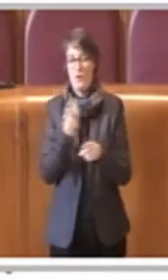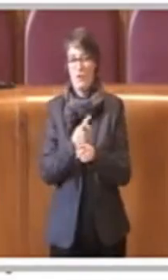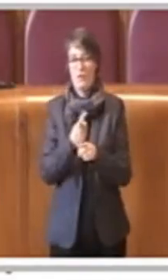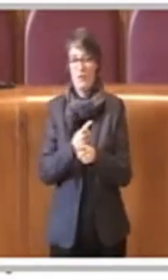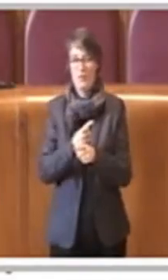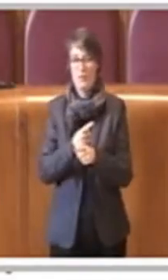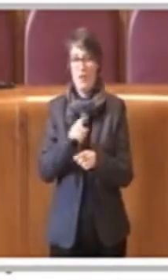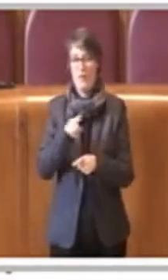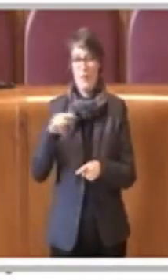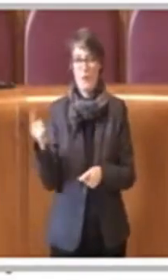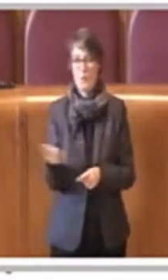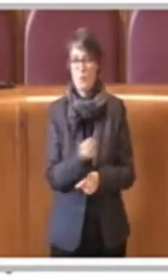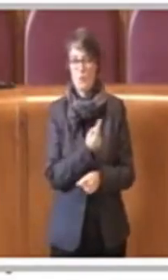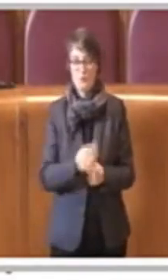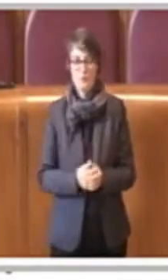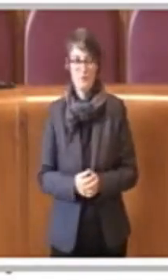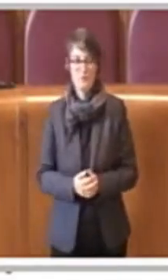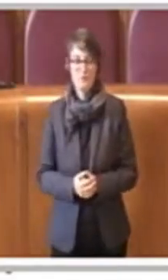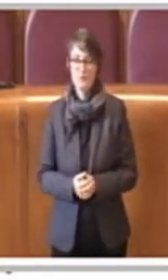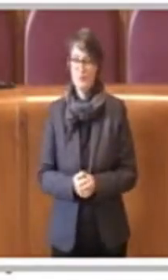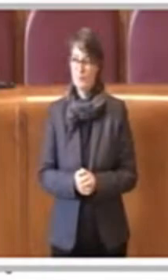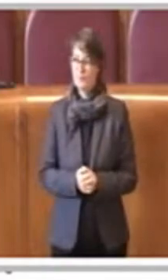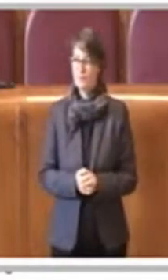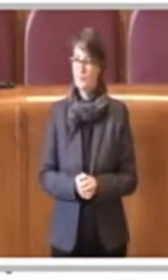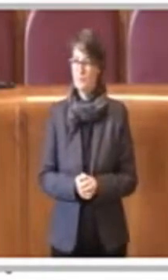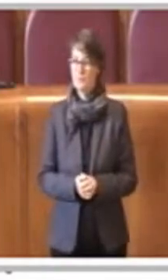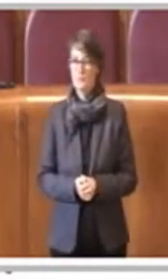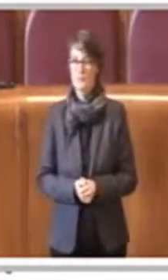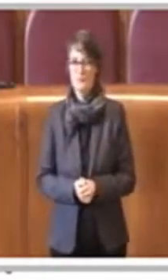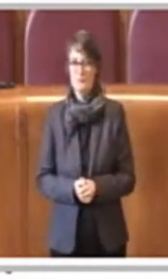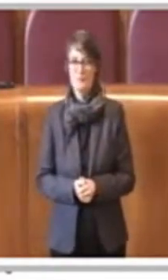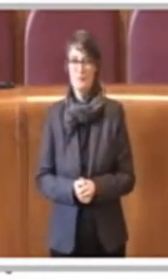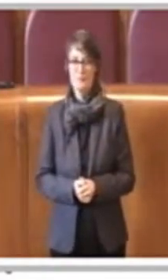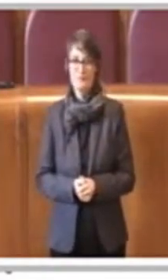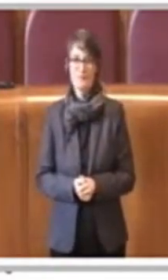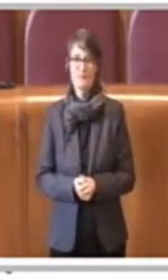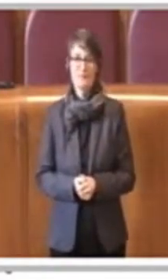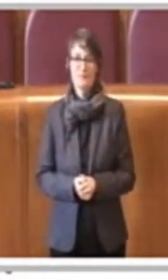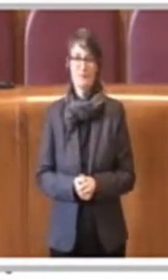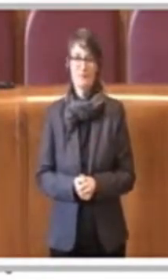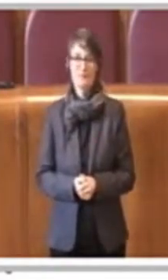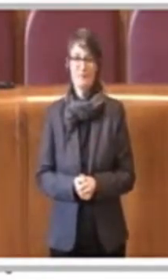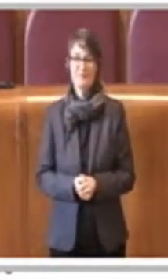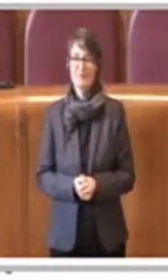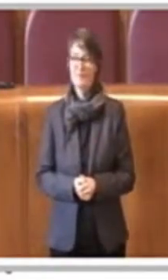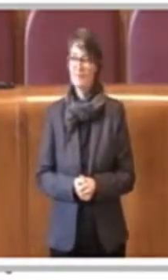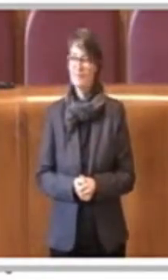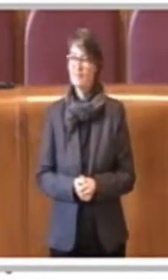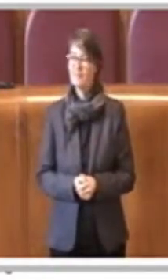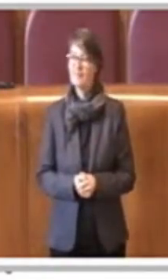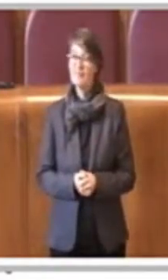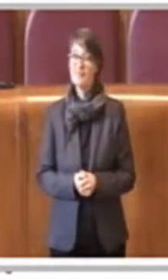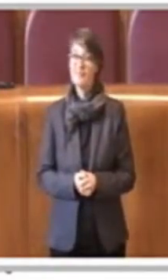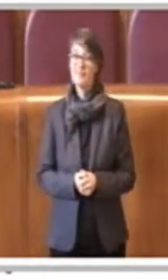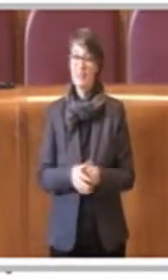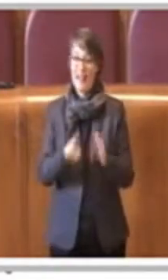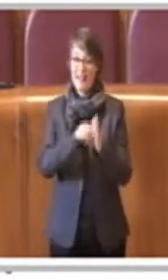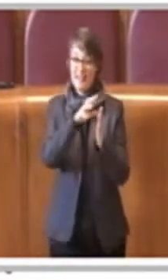per appunto alimentarsi. Nel dispositivo vi è